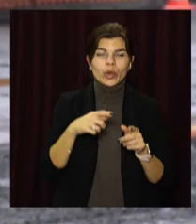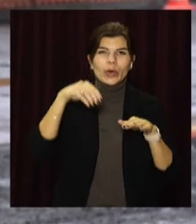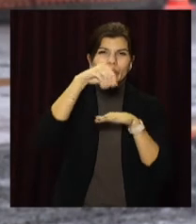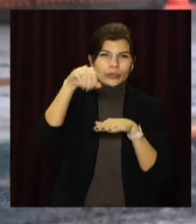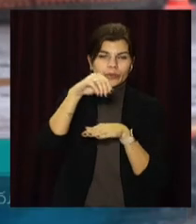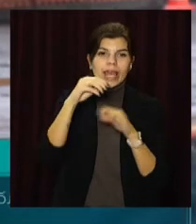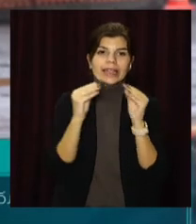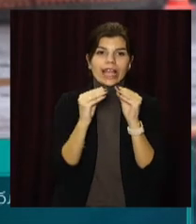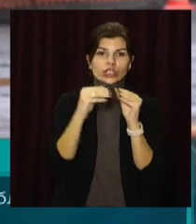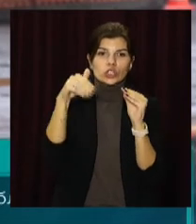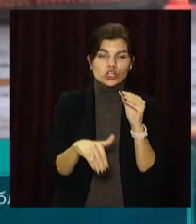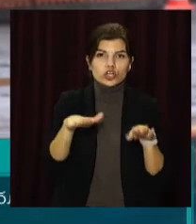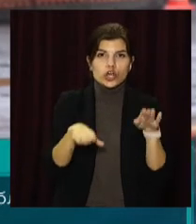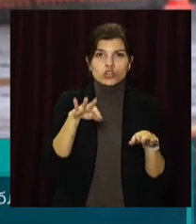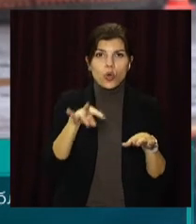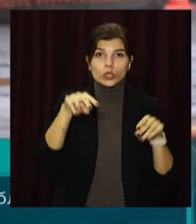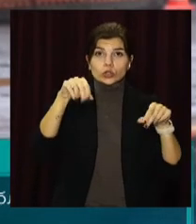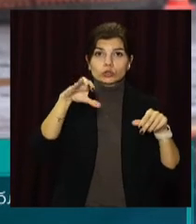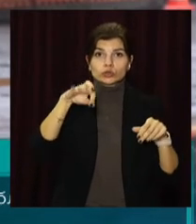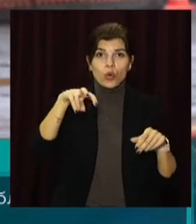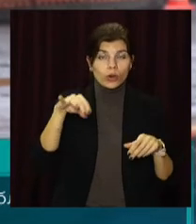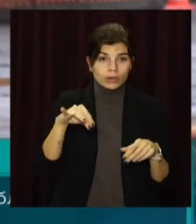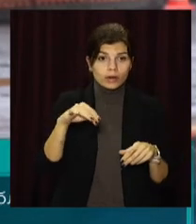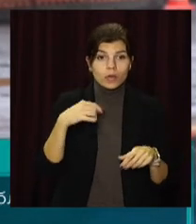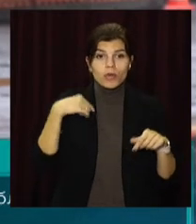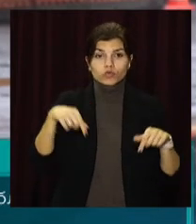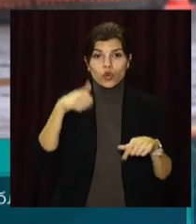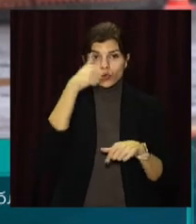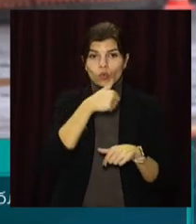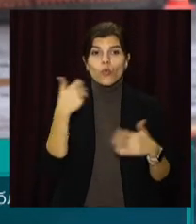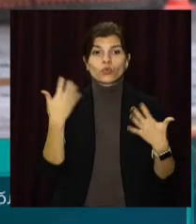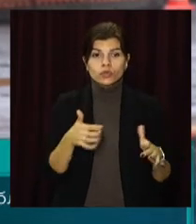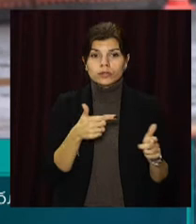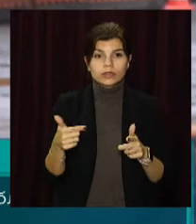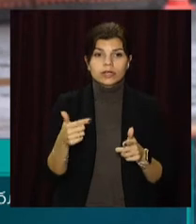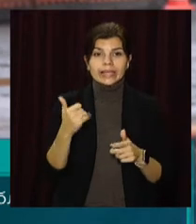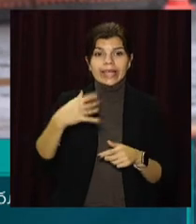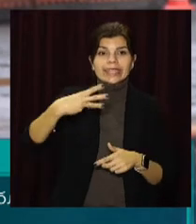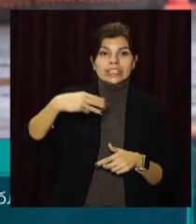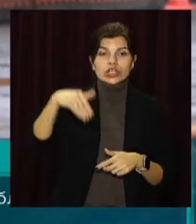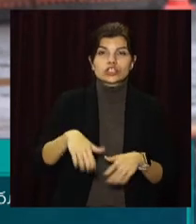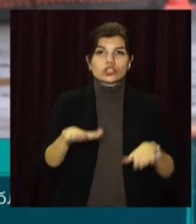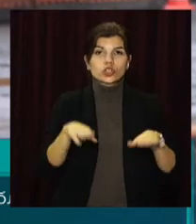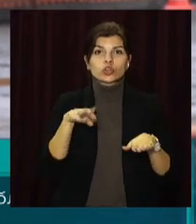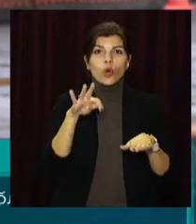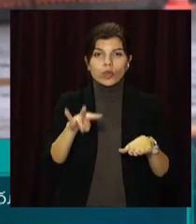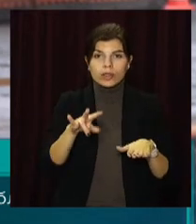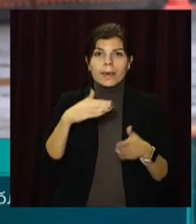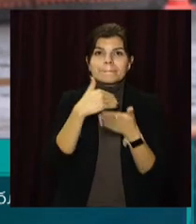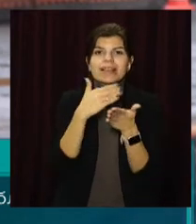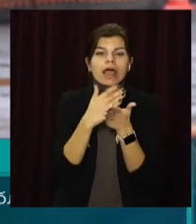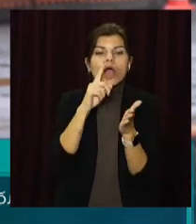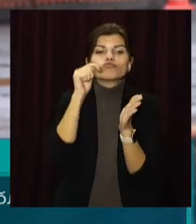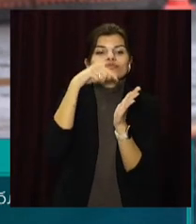У нас 10 тисяч тонн солі цьому році ми вже заготовили. І 30 тисяч тонн матеріалу,